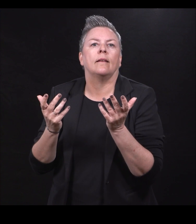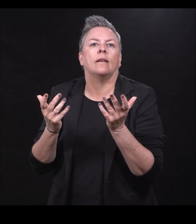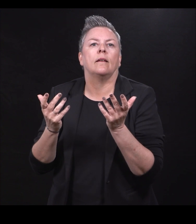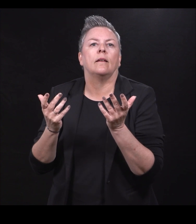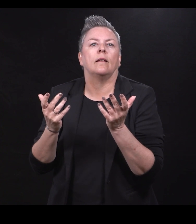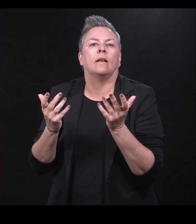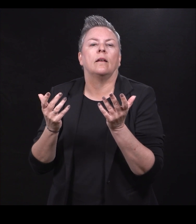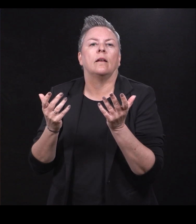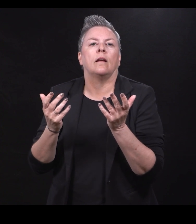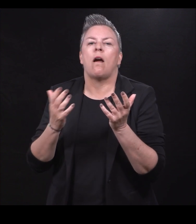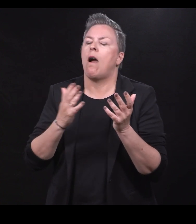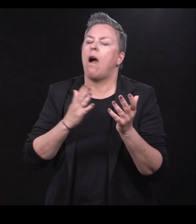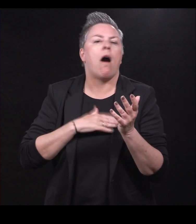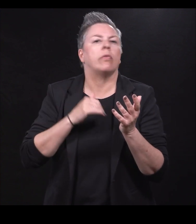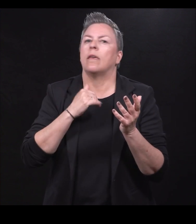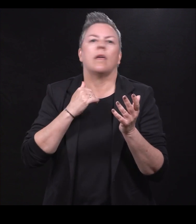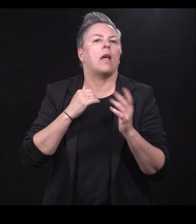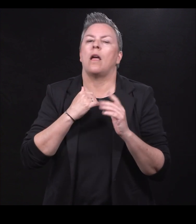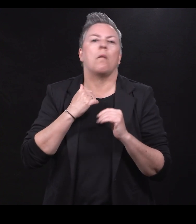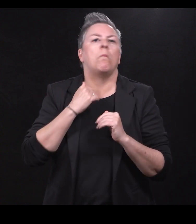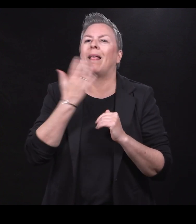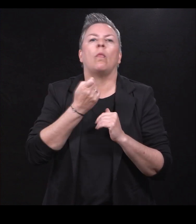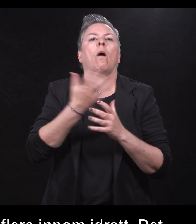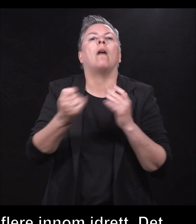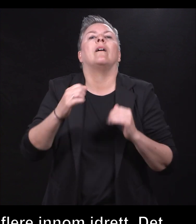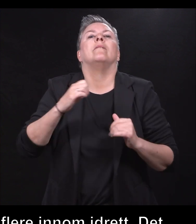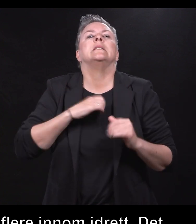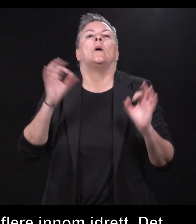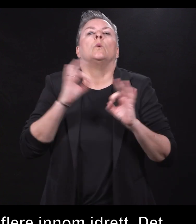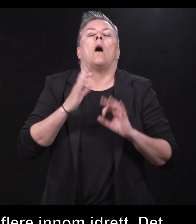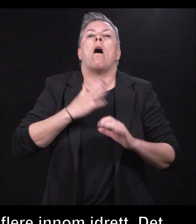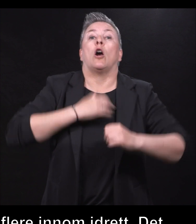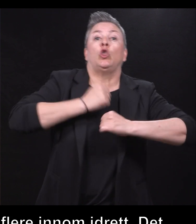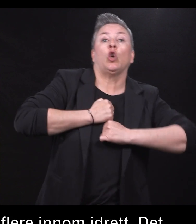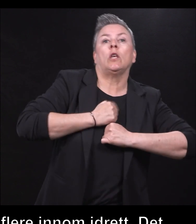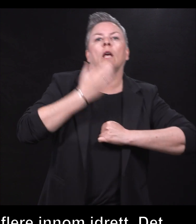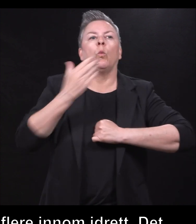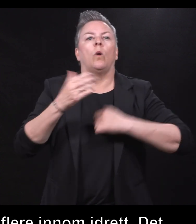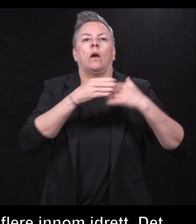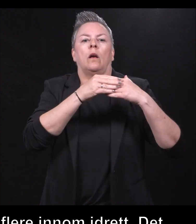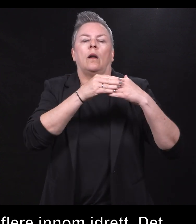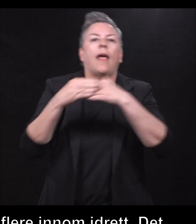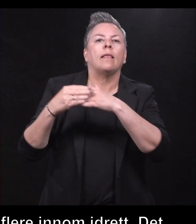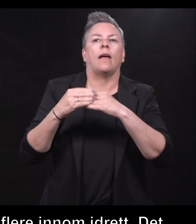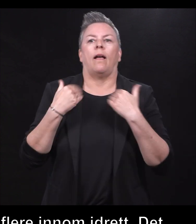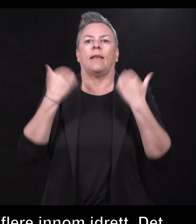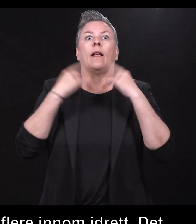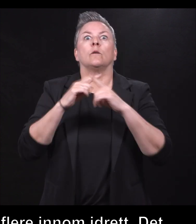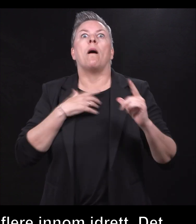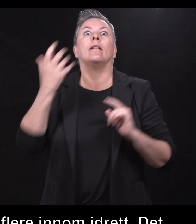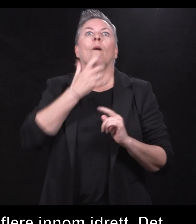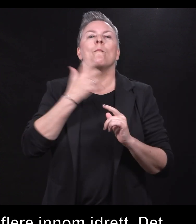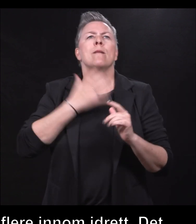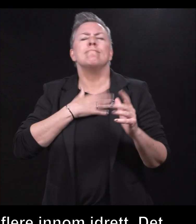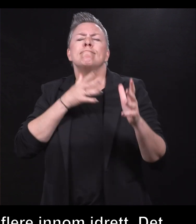det hadde ikke blitt noe hvis vi ikke hadde hatt trygge, gode ledere og trenere som hadde en drøm om å gjøre en god jobb.